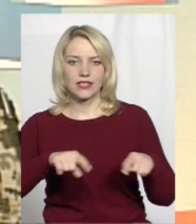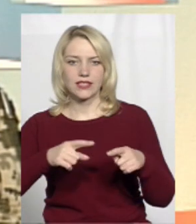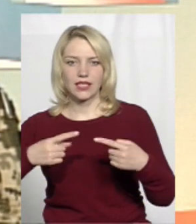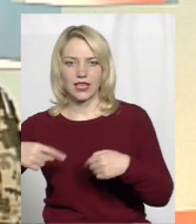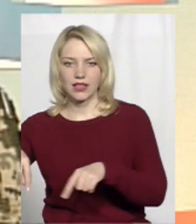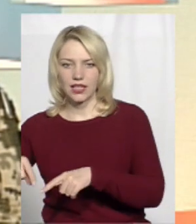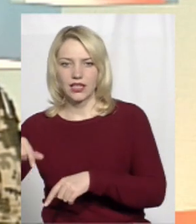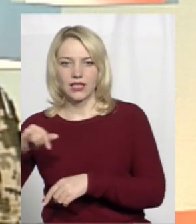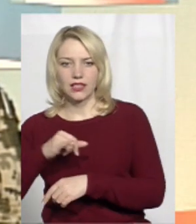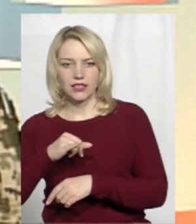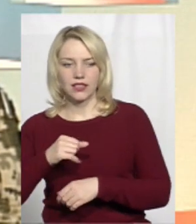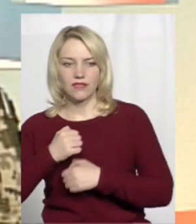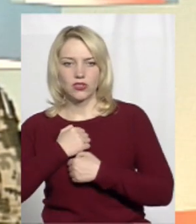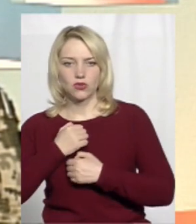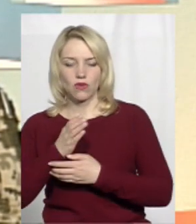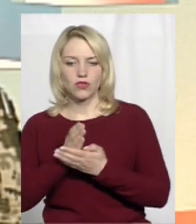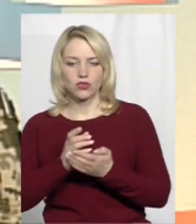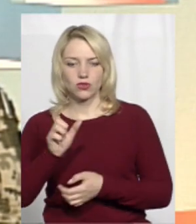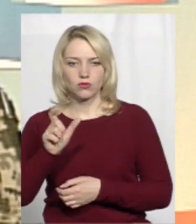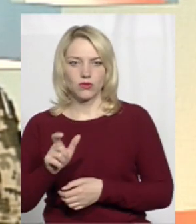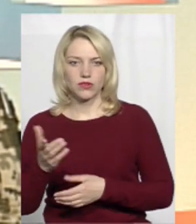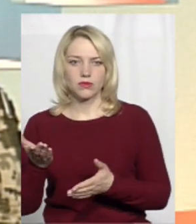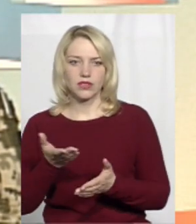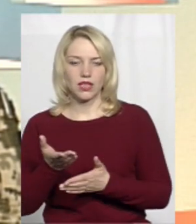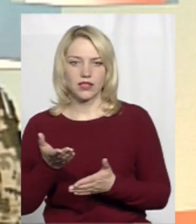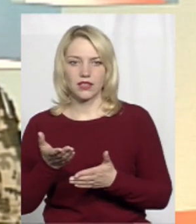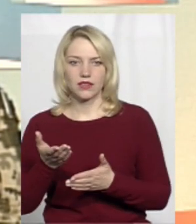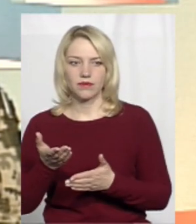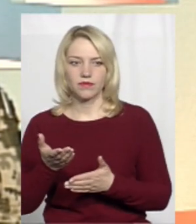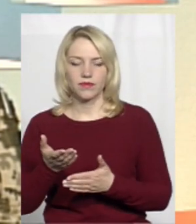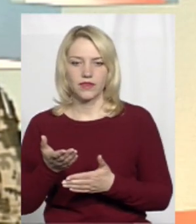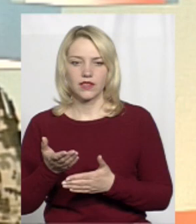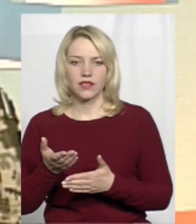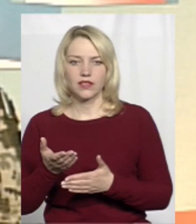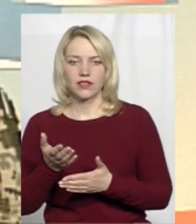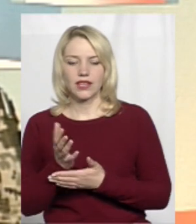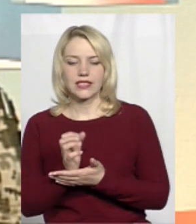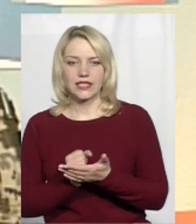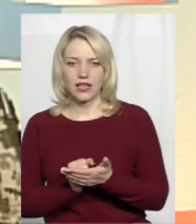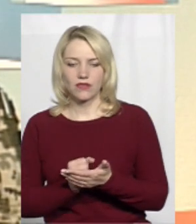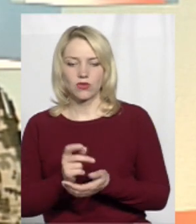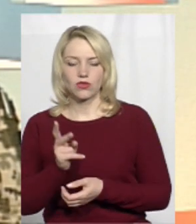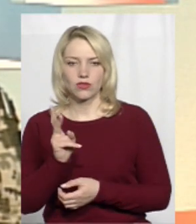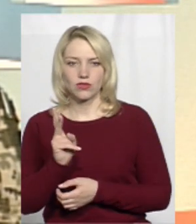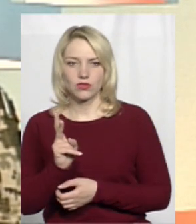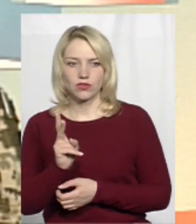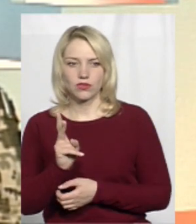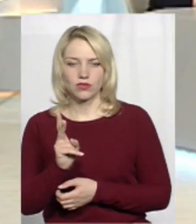військовослужбовцями резерву, які